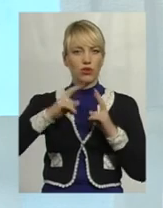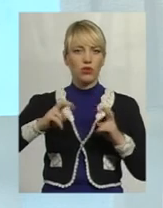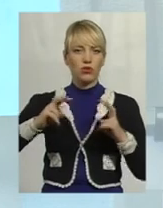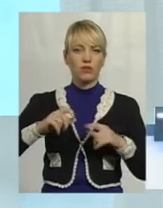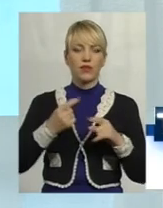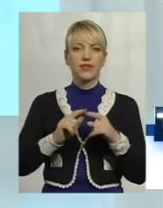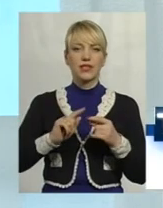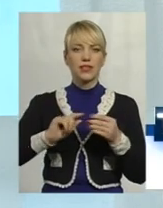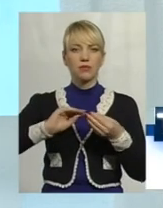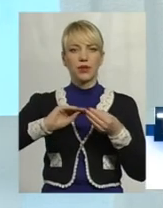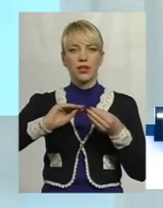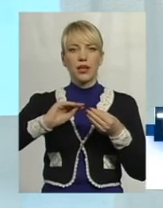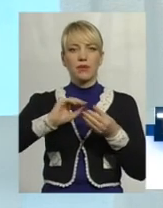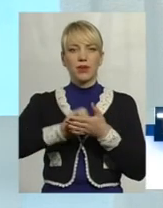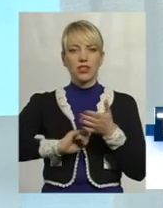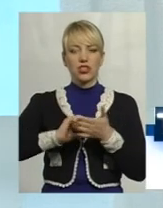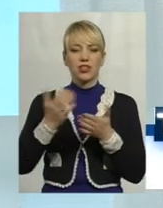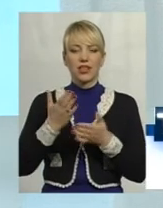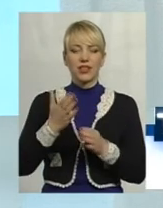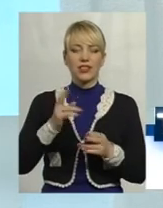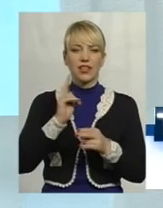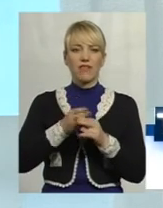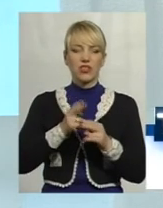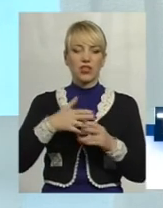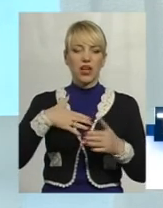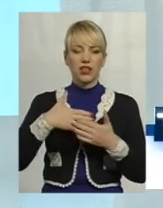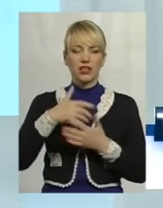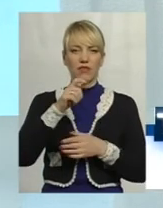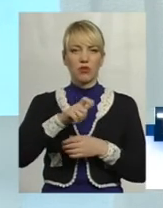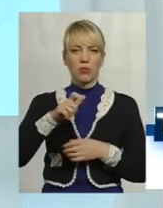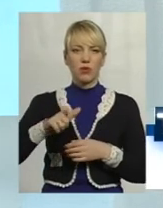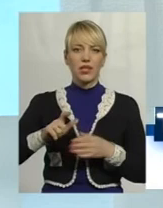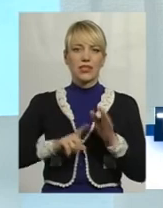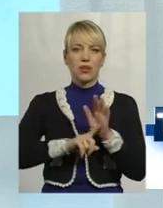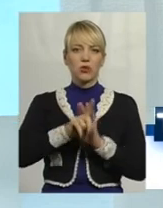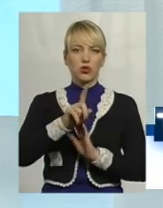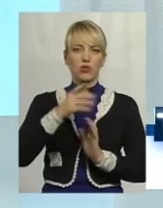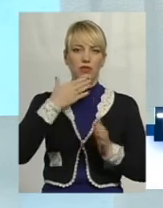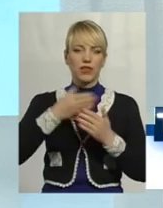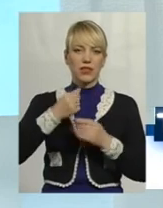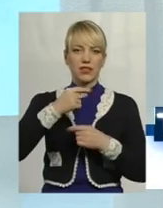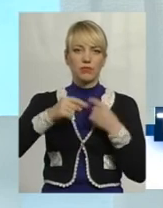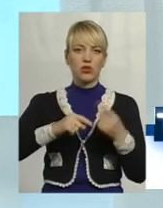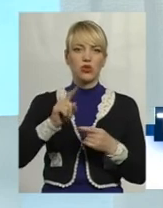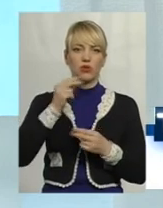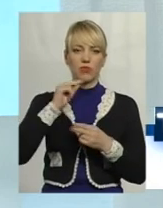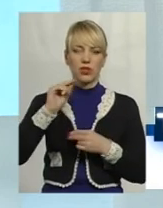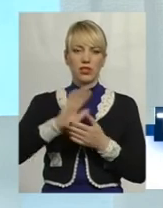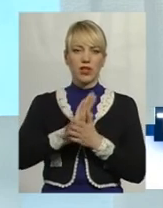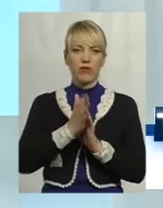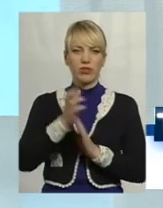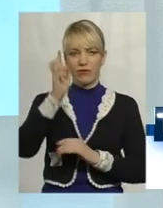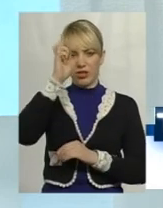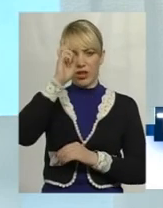причини, які заважають активним та свідомим громадянам започатковувати власний бізнес, аби поліпшити становище в